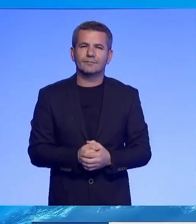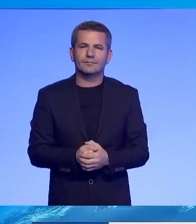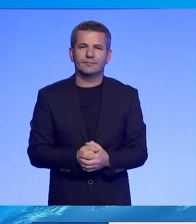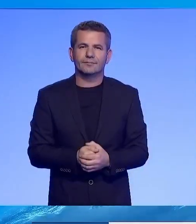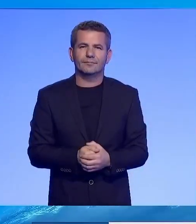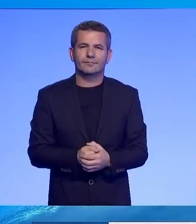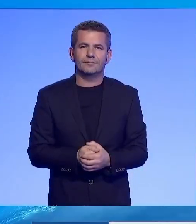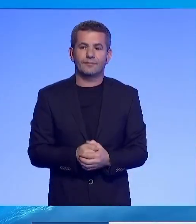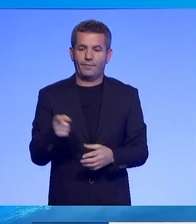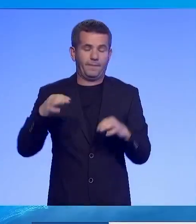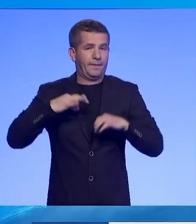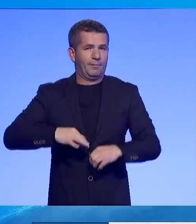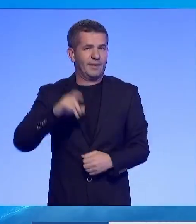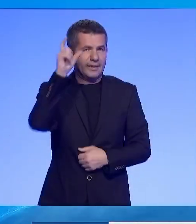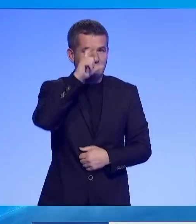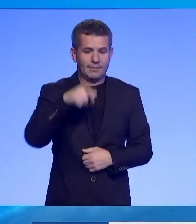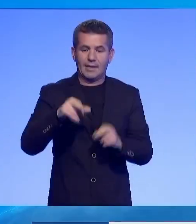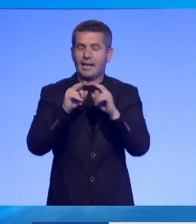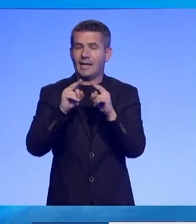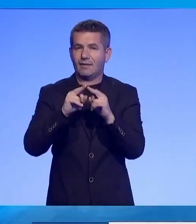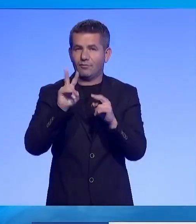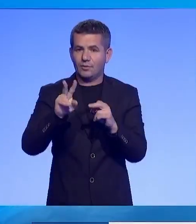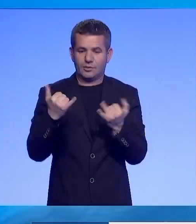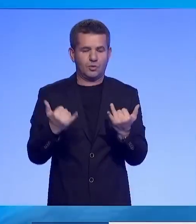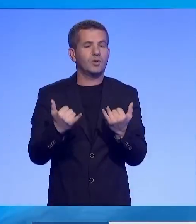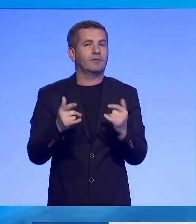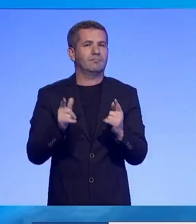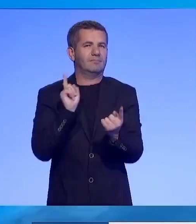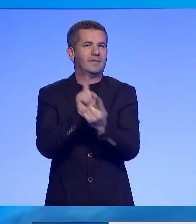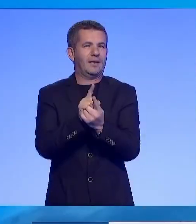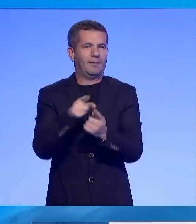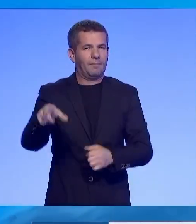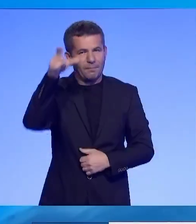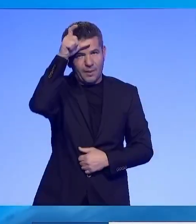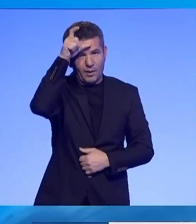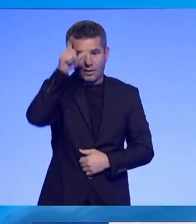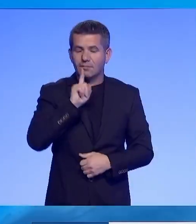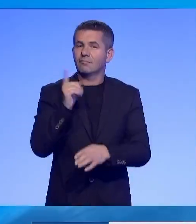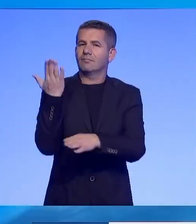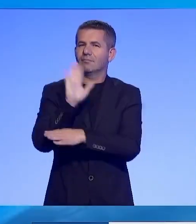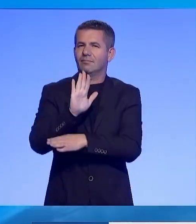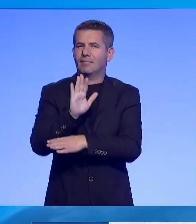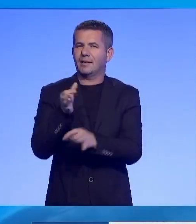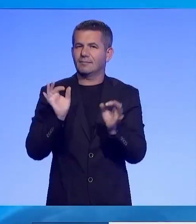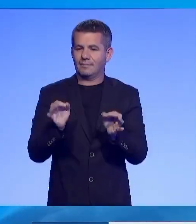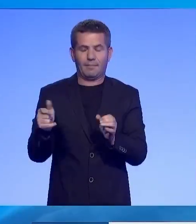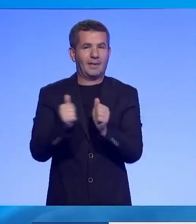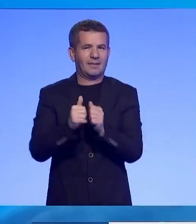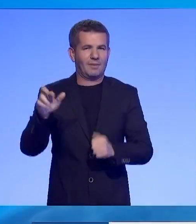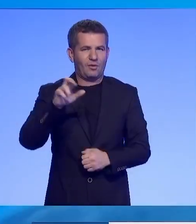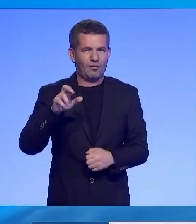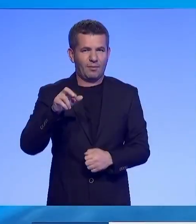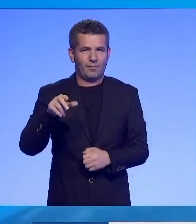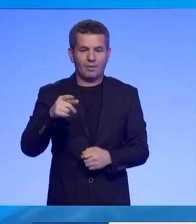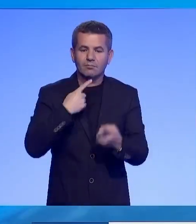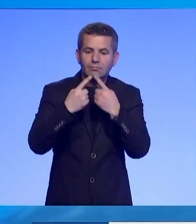E presidenti Sërbis Aleksandr Vuqic sot pritë të takohët në Belgrad me përfajsu e sine posaqëm të bashkimit Europian